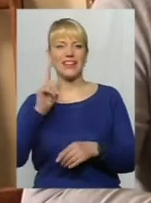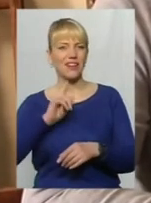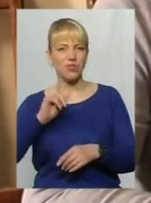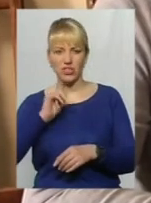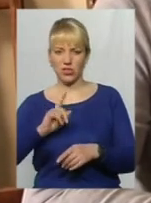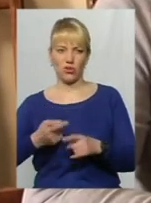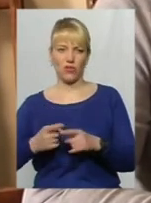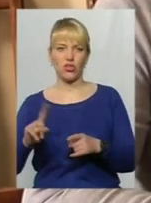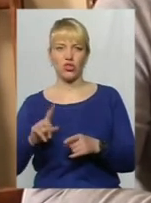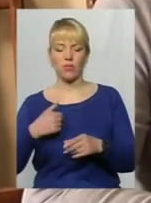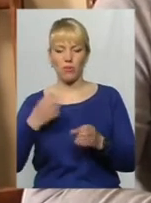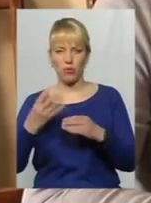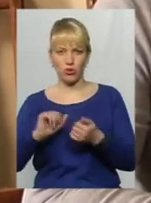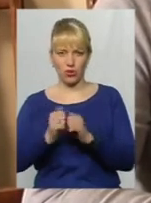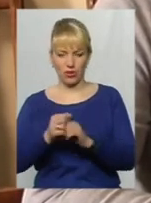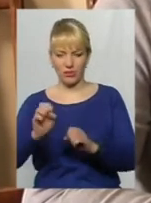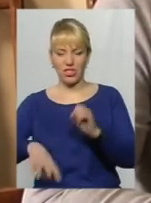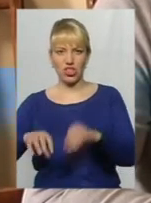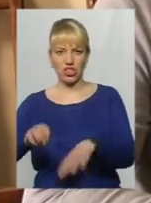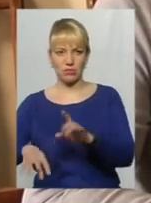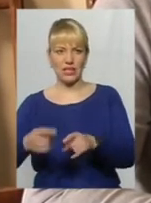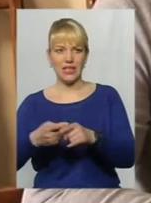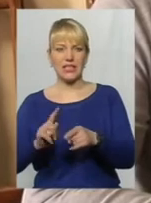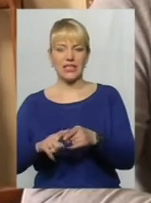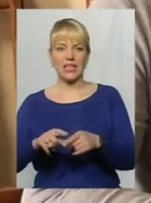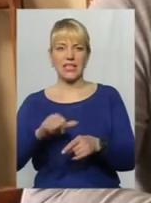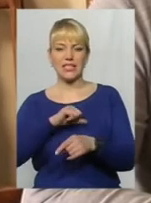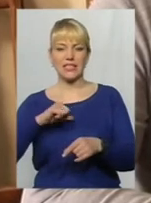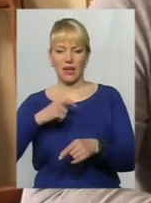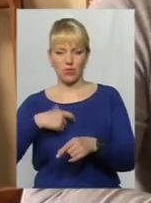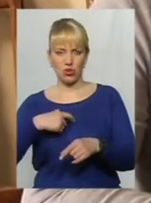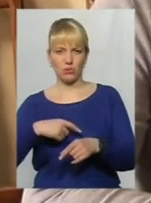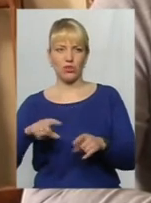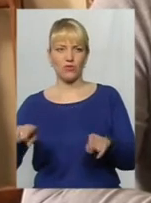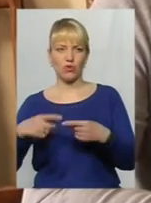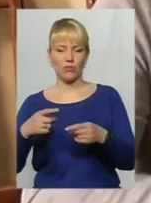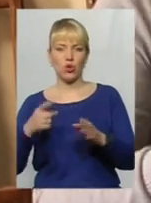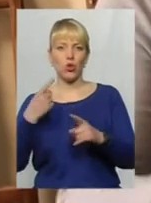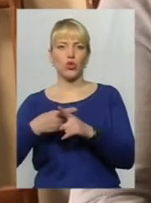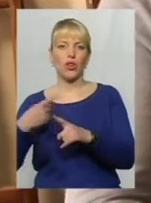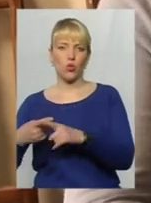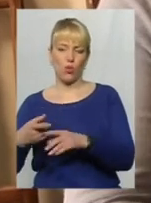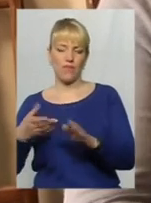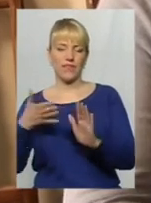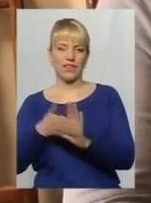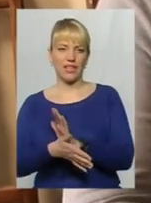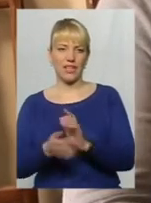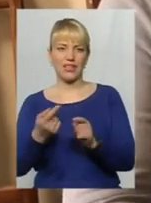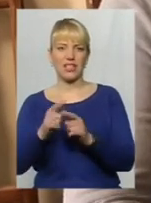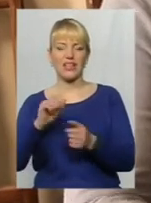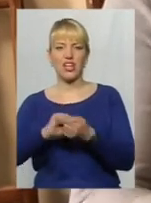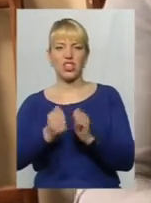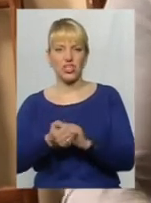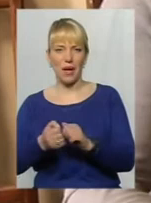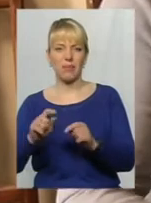явище. Те, що ми сипемо щебень, це ми самі собі, якби, створюємо додаткові затрати на витрати. Йдуть і на щебень, і на